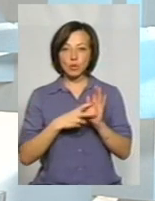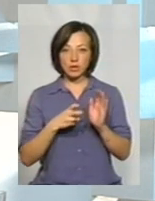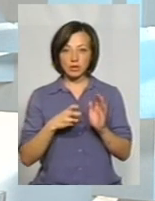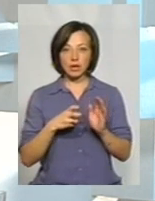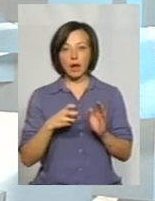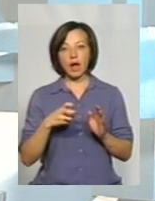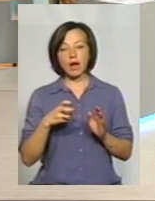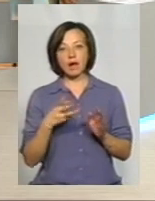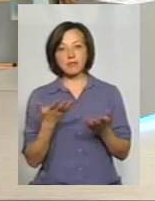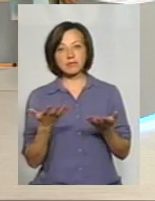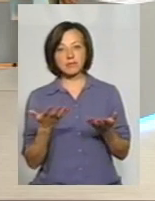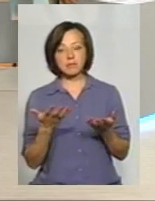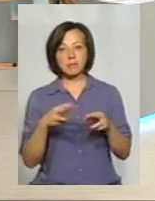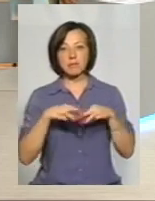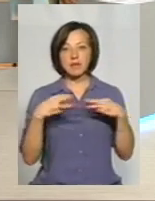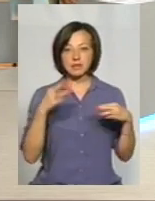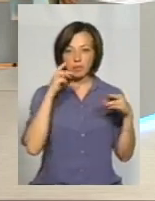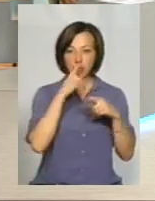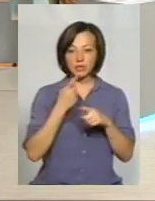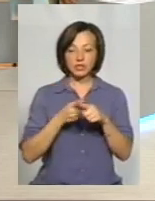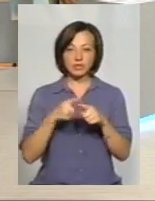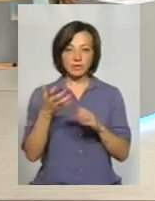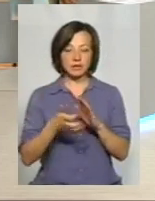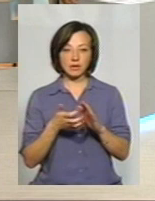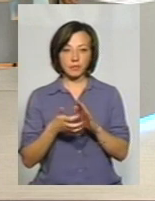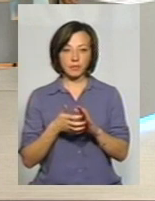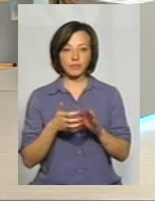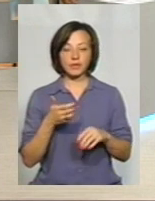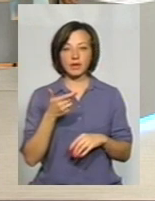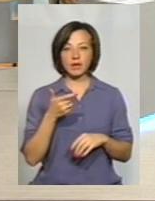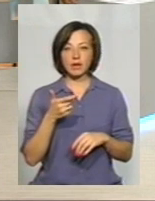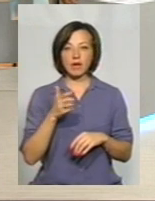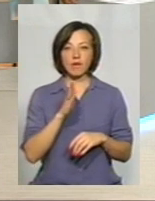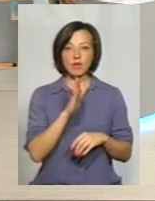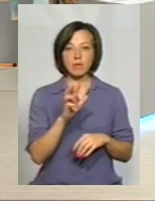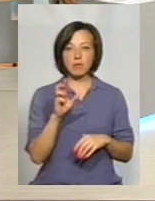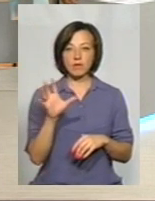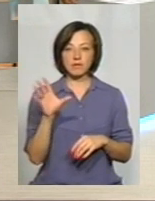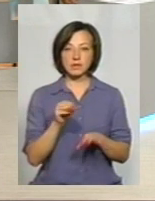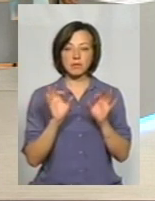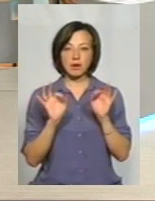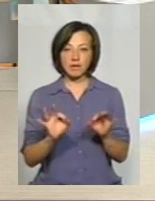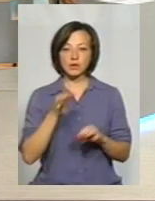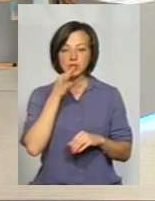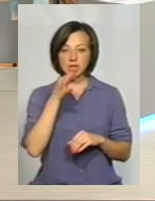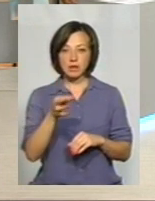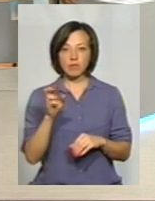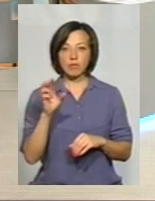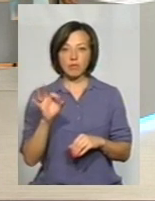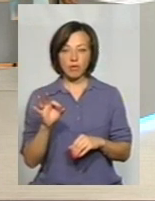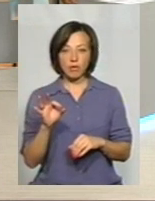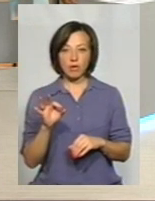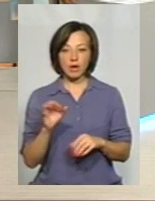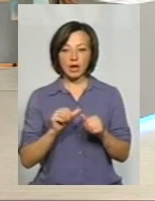обмовився? Чи ви щось на півмільйона не договорили? Ні. Володимир Борисович абсолютно все правильно сказав. Тому що він